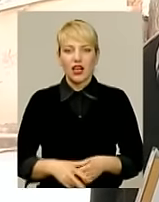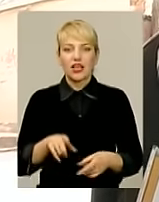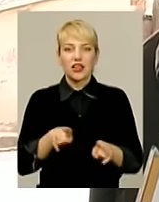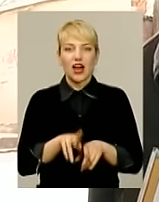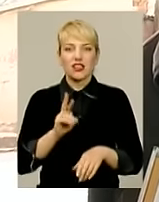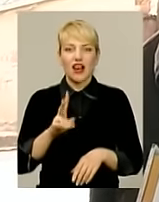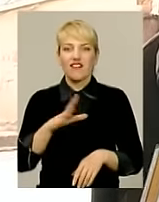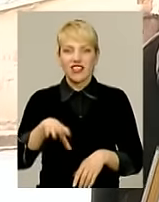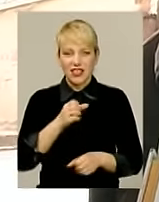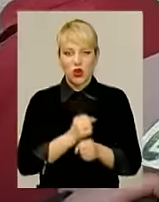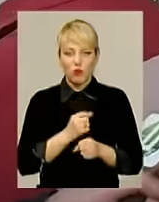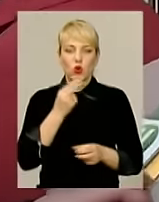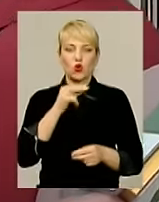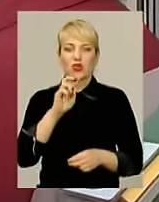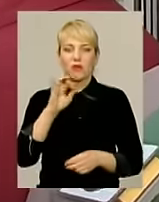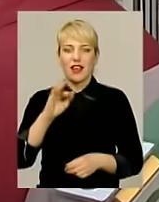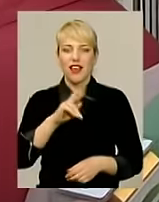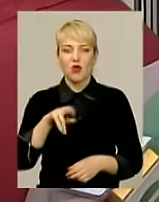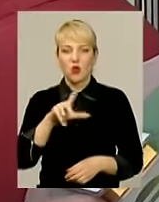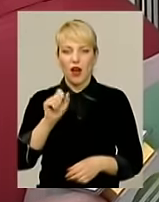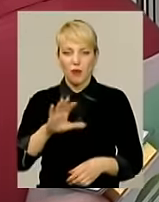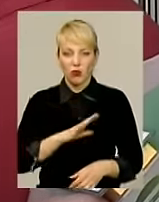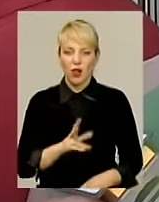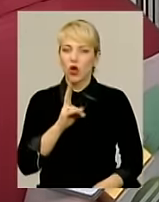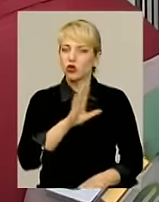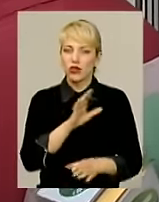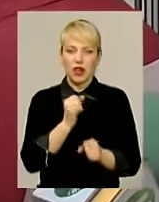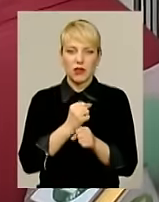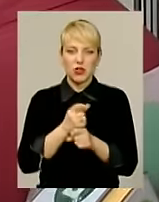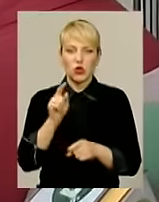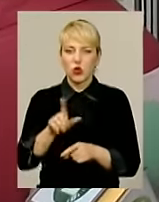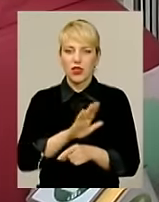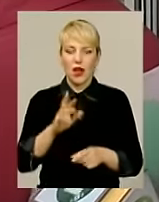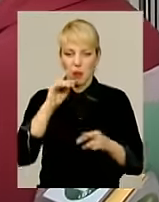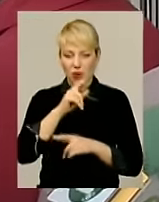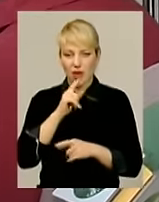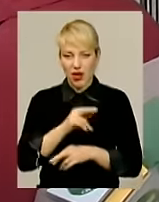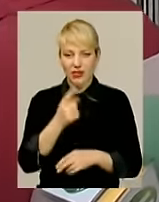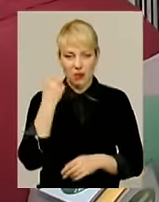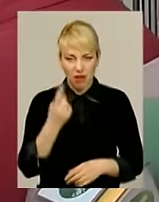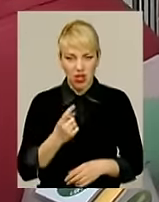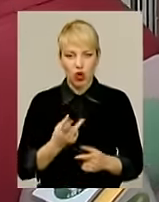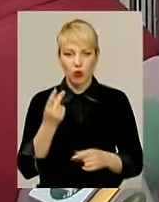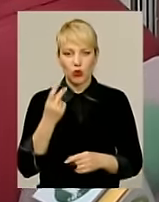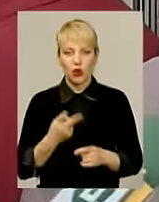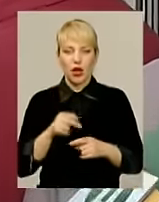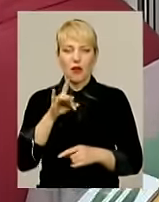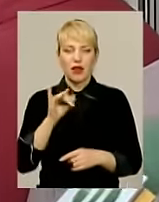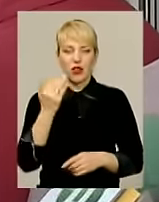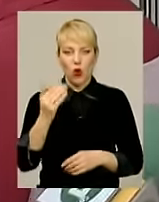то лучше б ядуху. Хто не працює, той не помиляється. Це перше. По-друге, при його